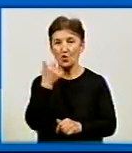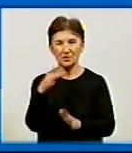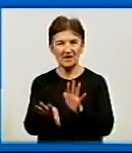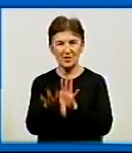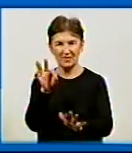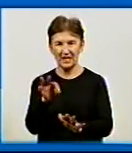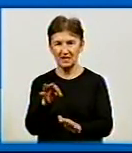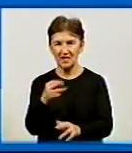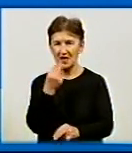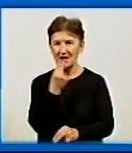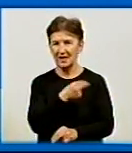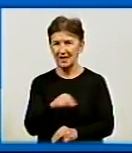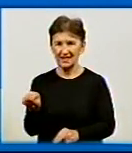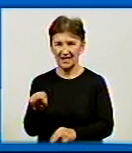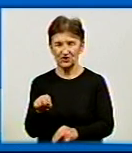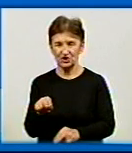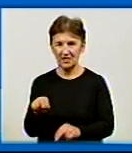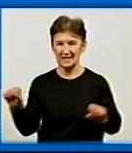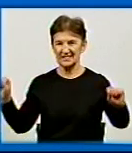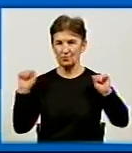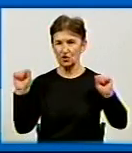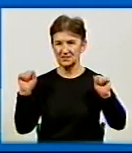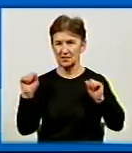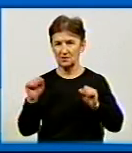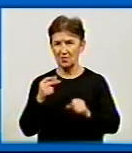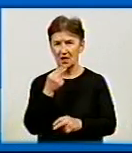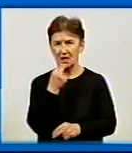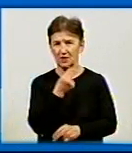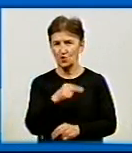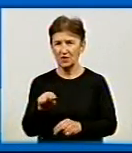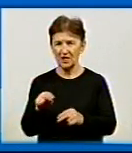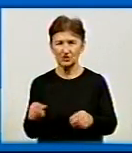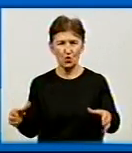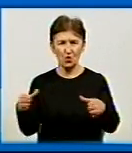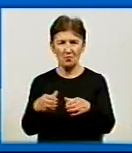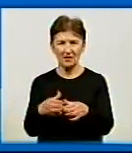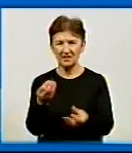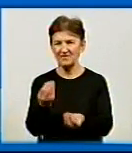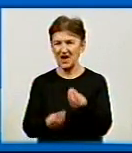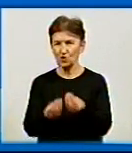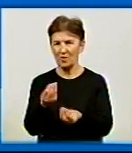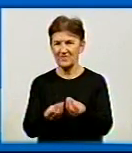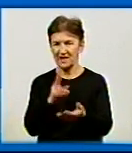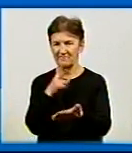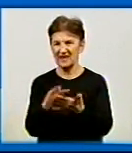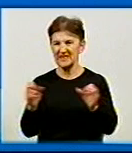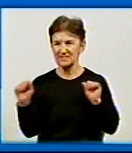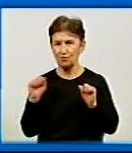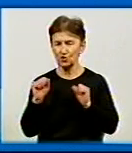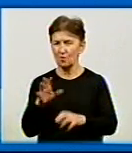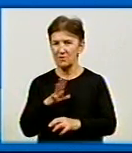спортсменів області на рівні облдержадміністрації, здається, найкращою командою в ігрових видах спорту була збірна